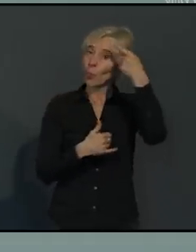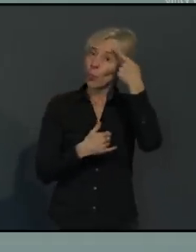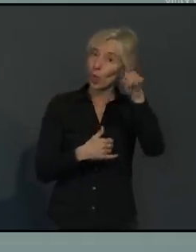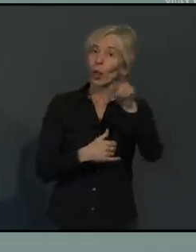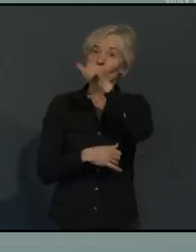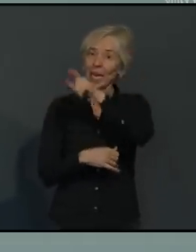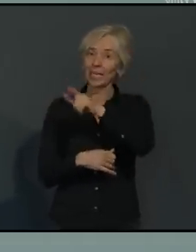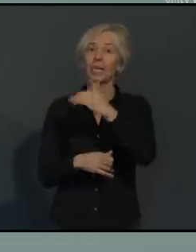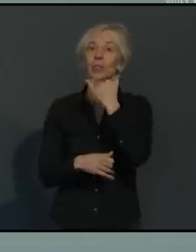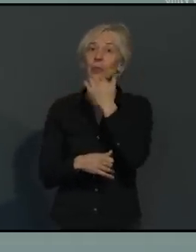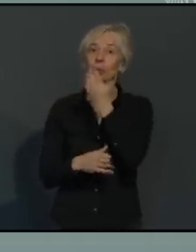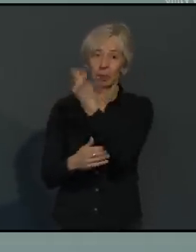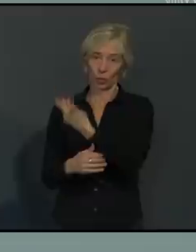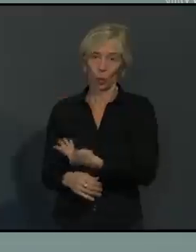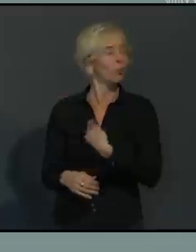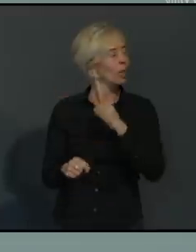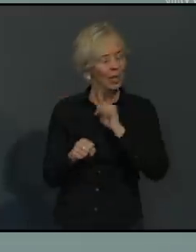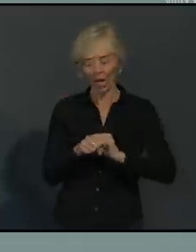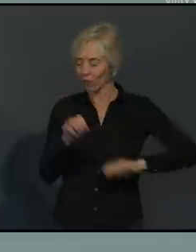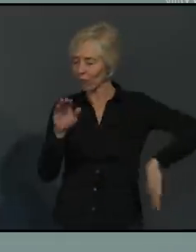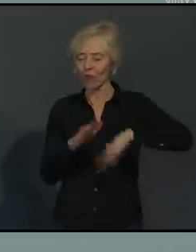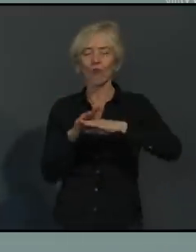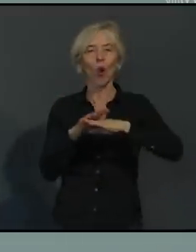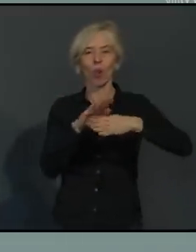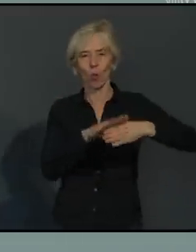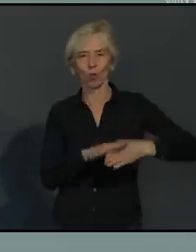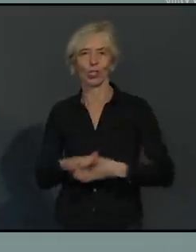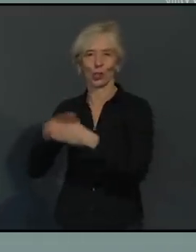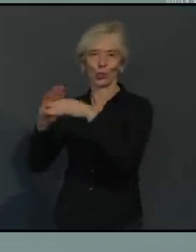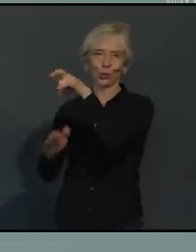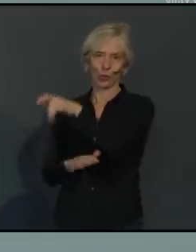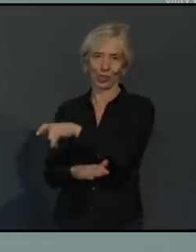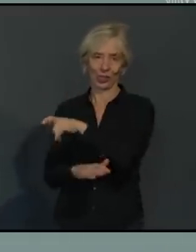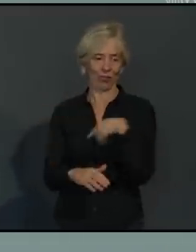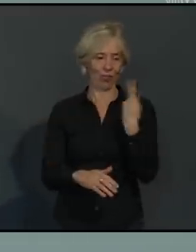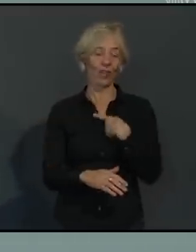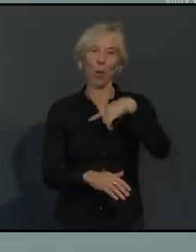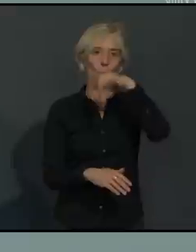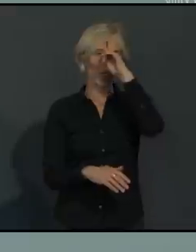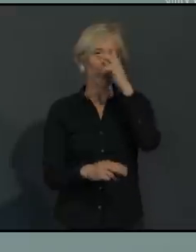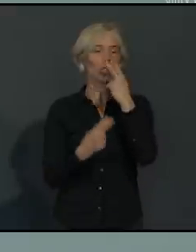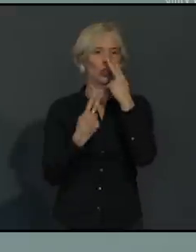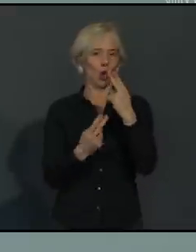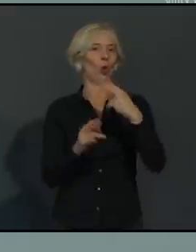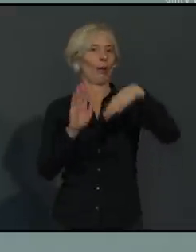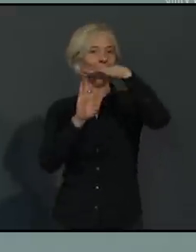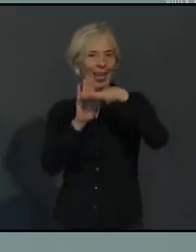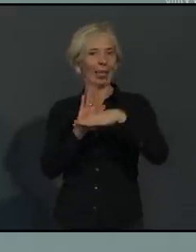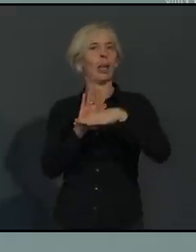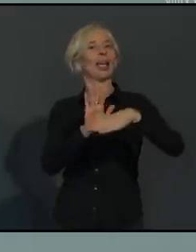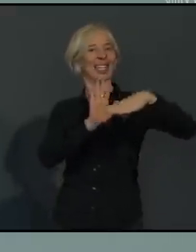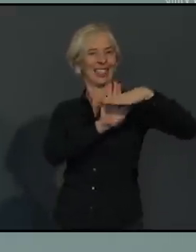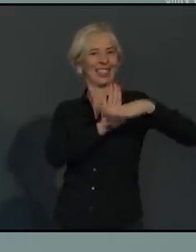schauen wir von jeher und grundsätzlich auf die Einhaltung von Recht und Gesetz und wir müssen Regeleinhaltung entsprechend kontrollieren, den